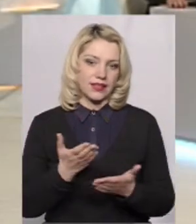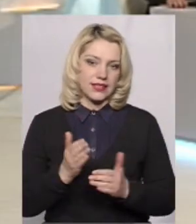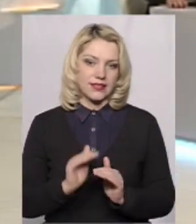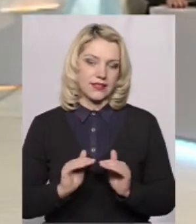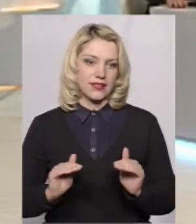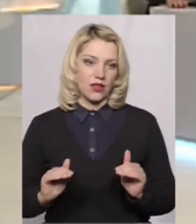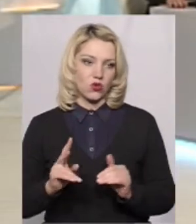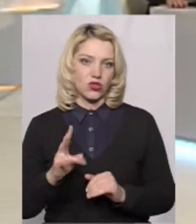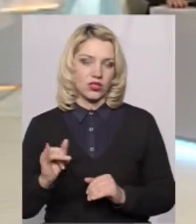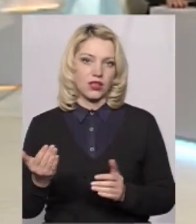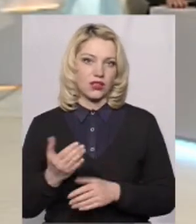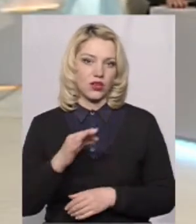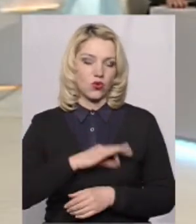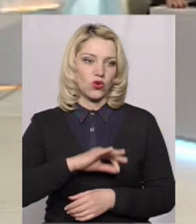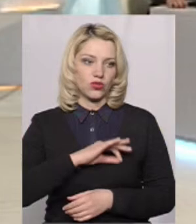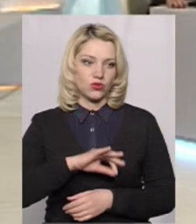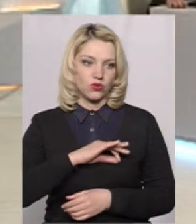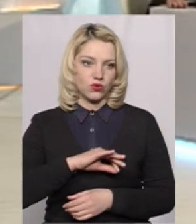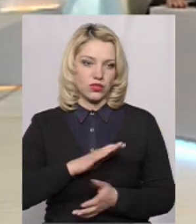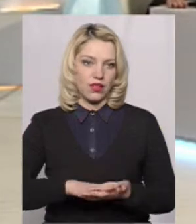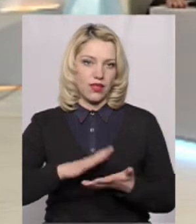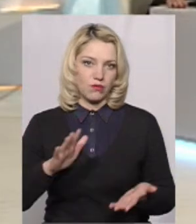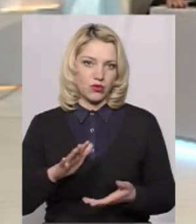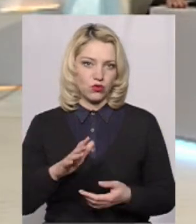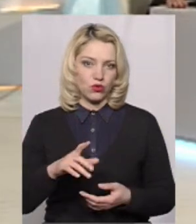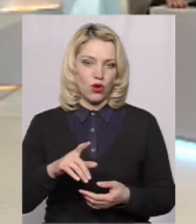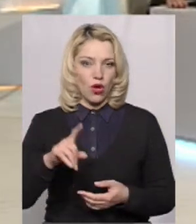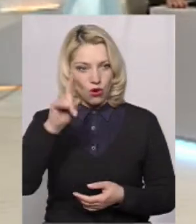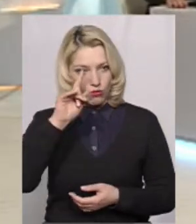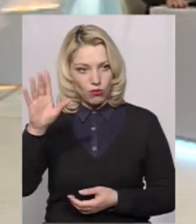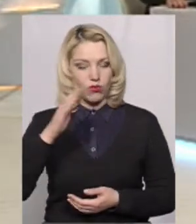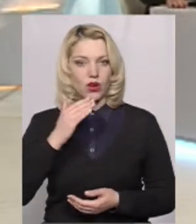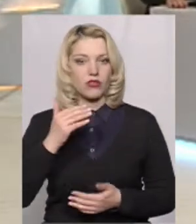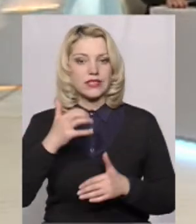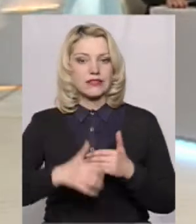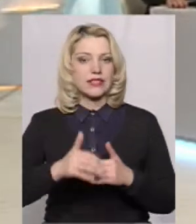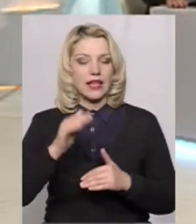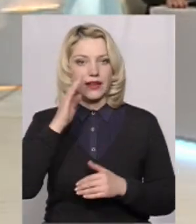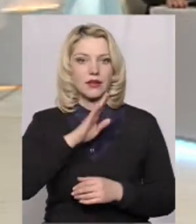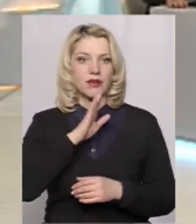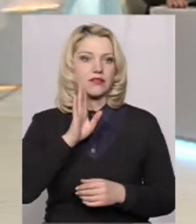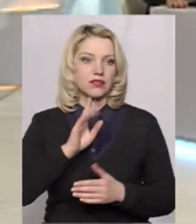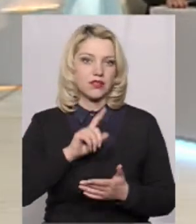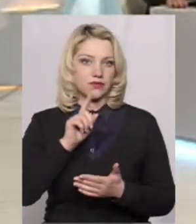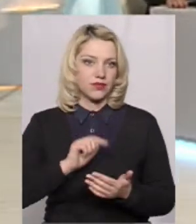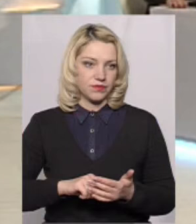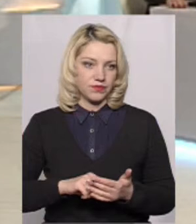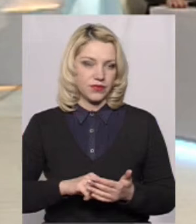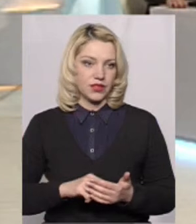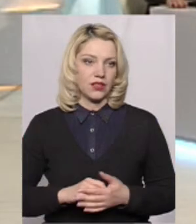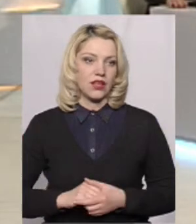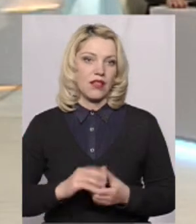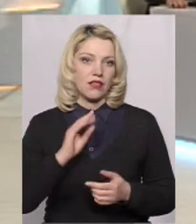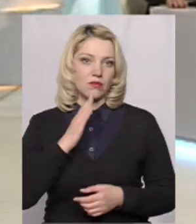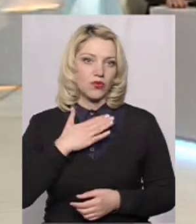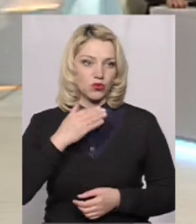садочки, які користуються найбільшою популярністю серед батьків? Так. Ну, на